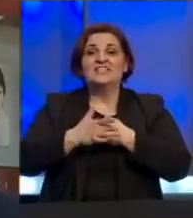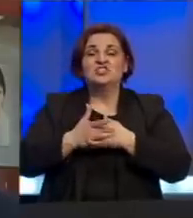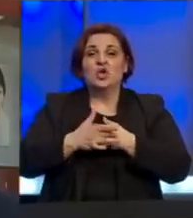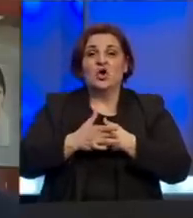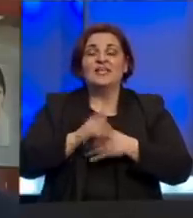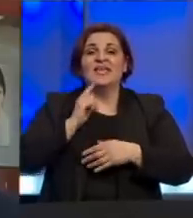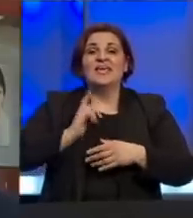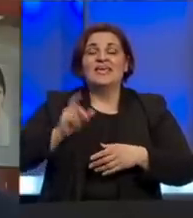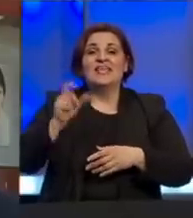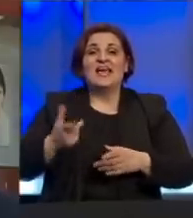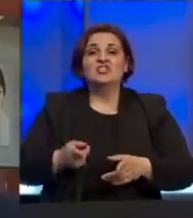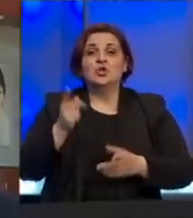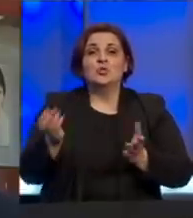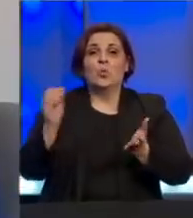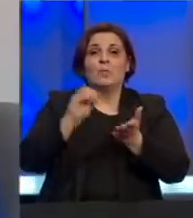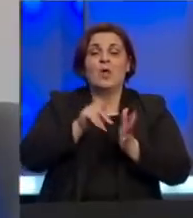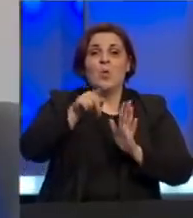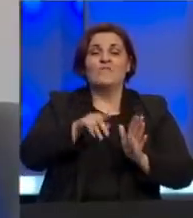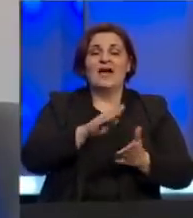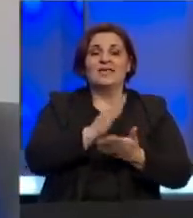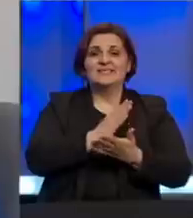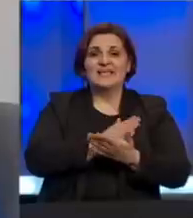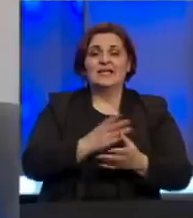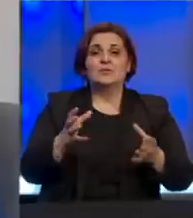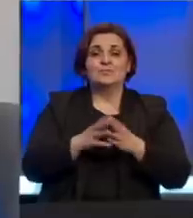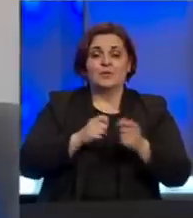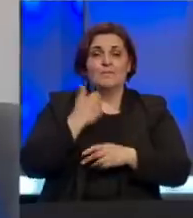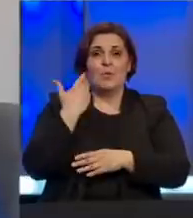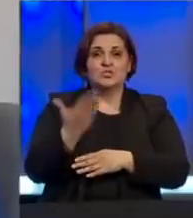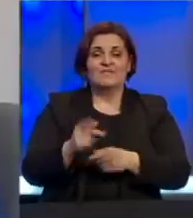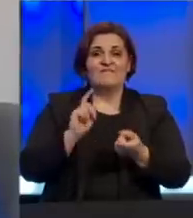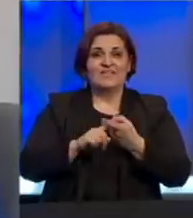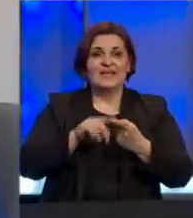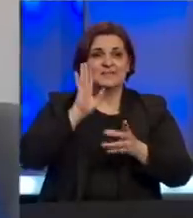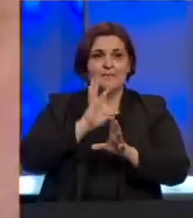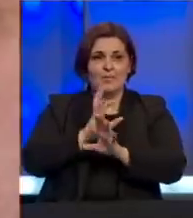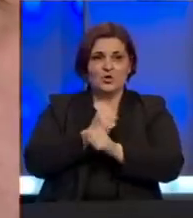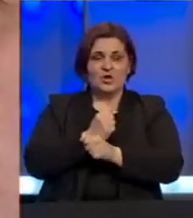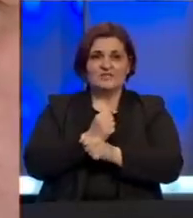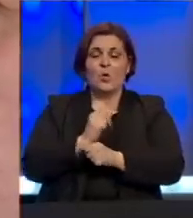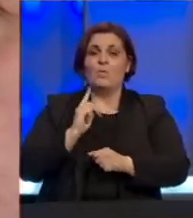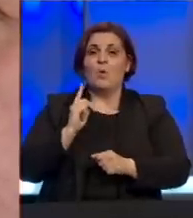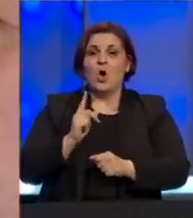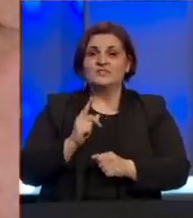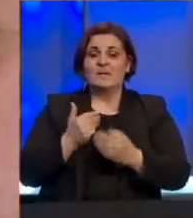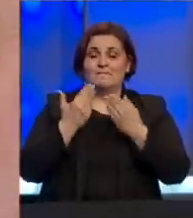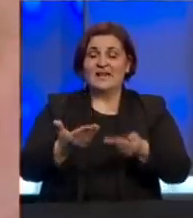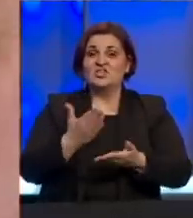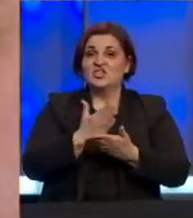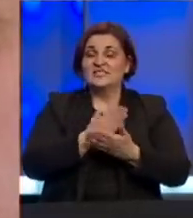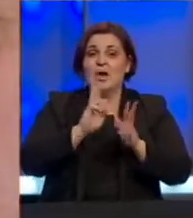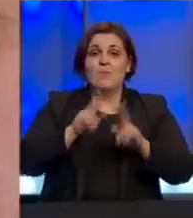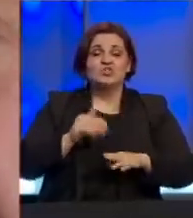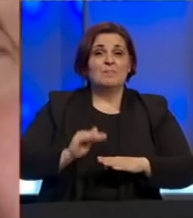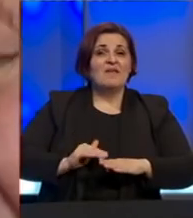i na građane i tu komponentu ugrati ovaj zakon. Iz udruženja poslodavaca Federacije Bosne i Hercegovine upozoravaju da predloženi zakon može